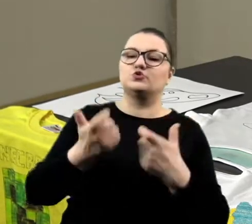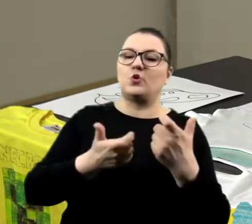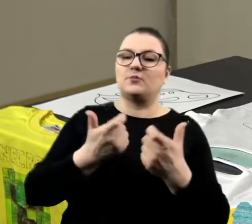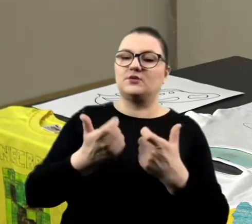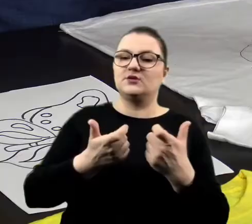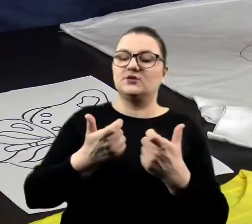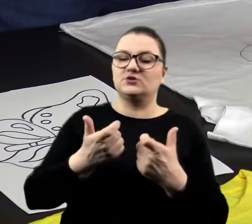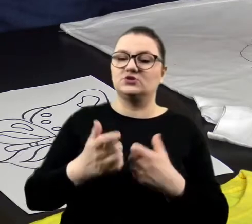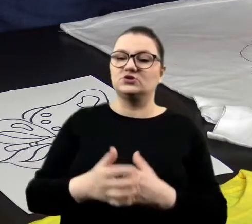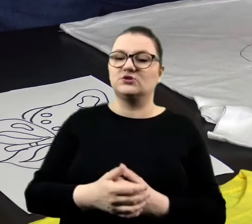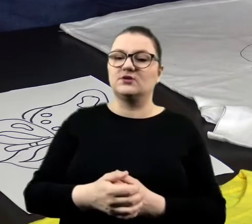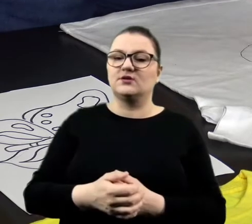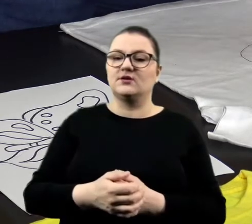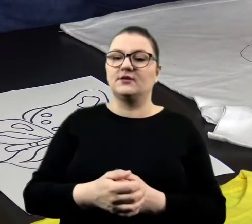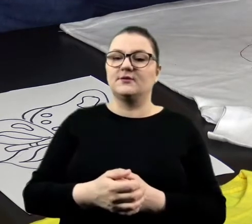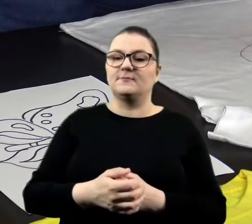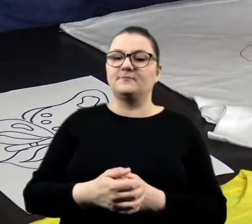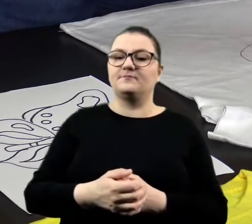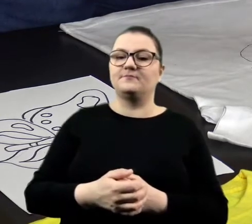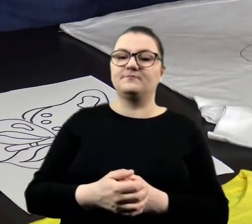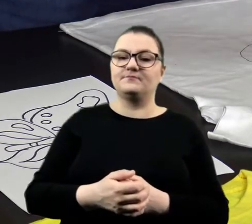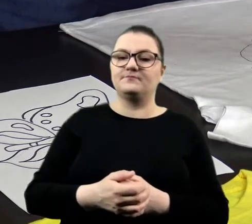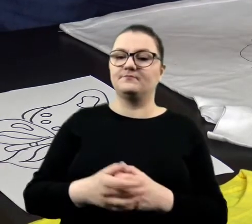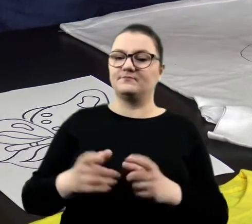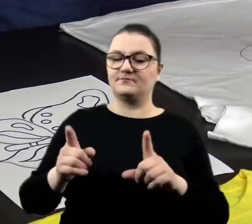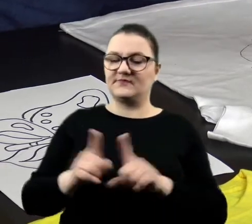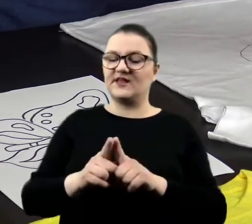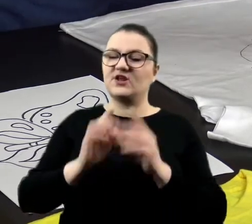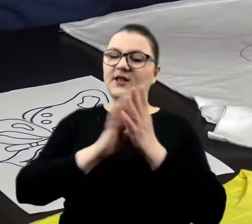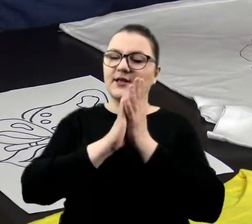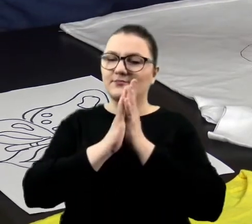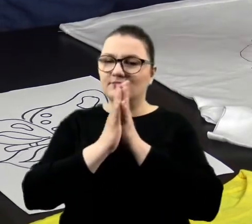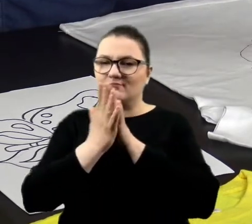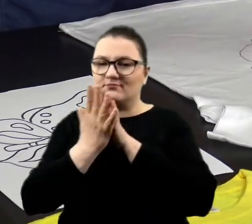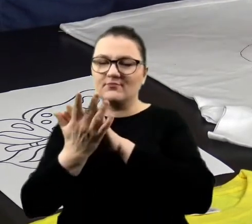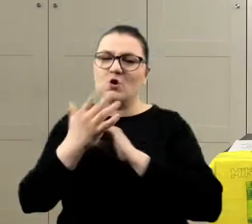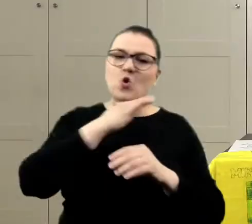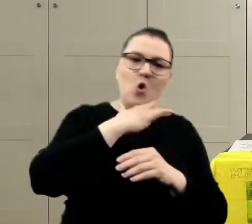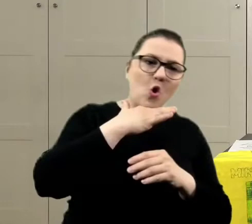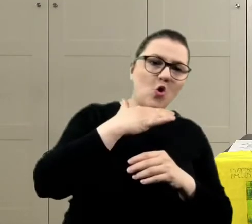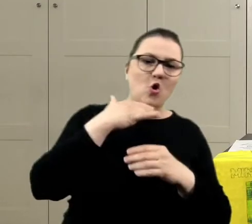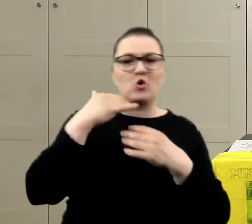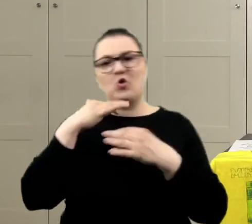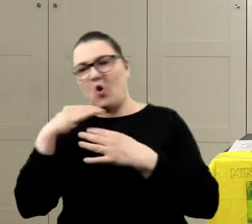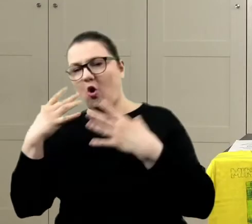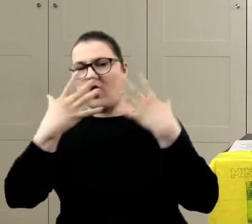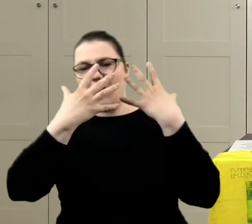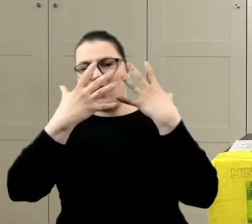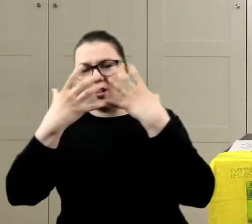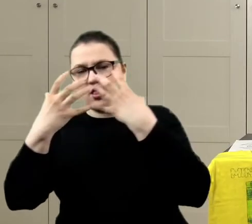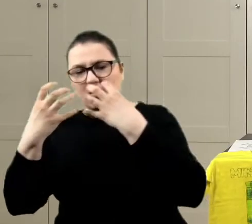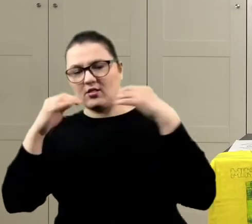też z takim przejściem dwóch kolorów, że na przykład na górze będzie